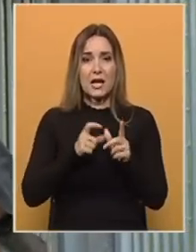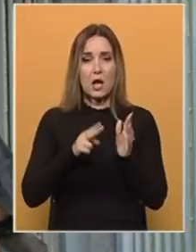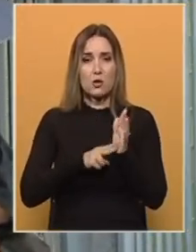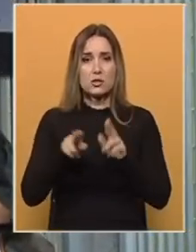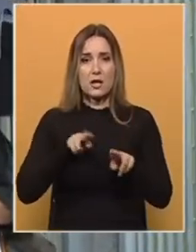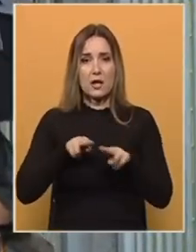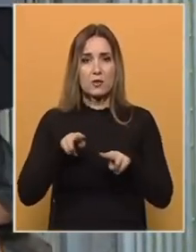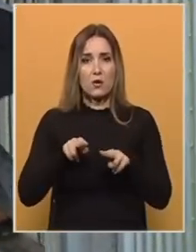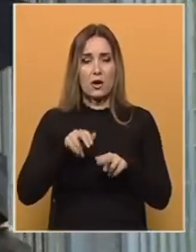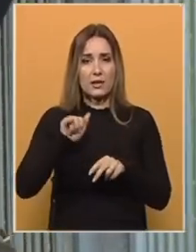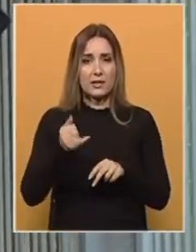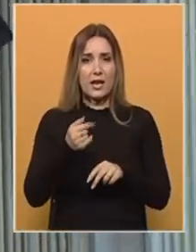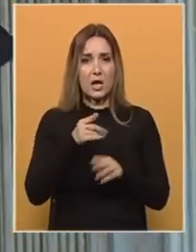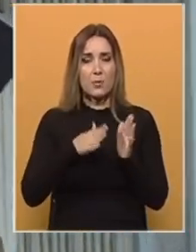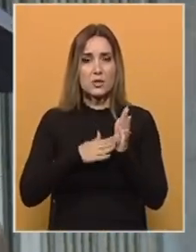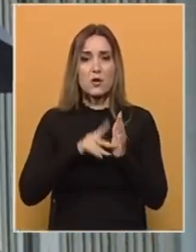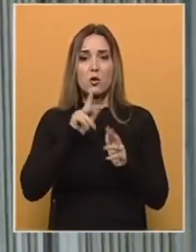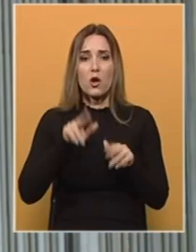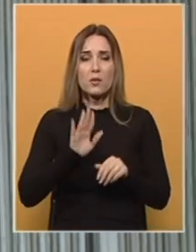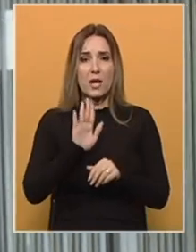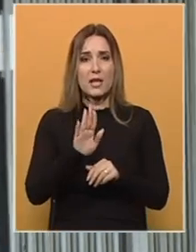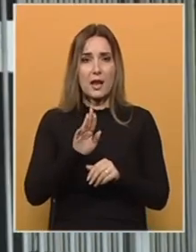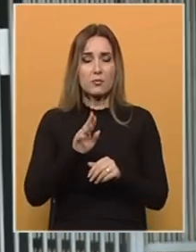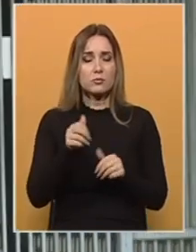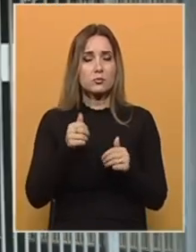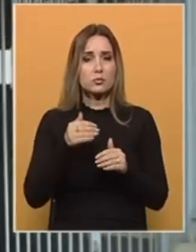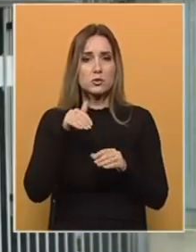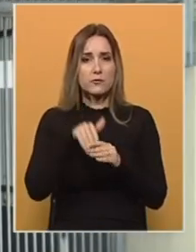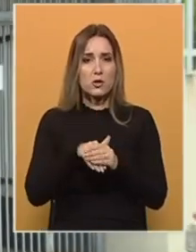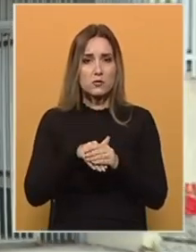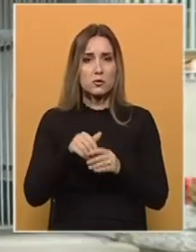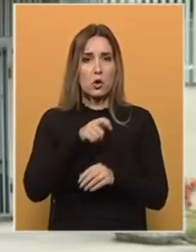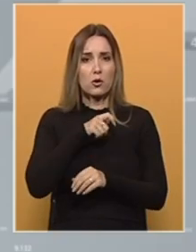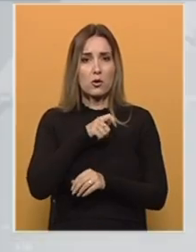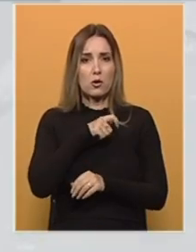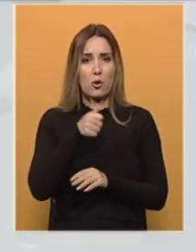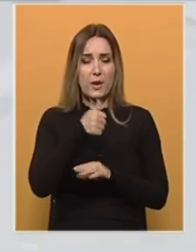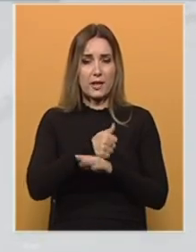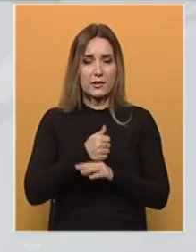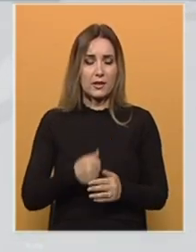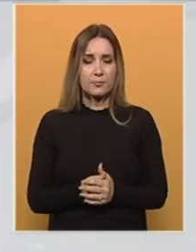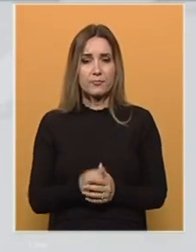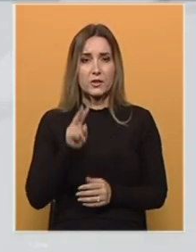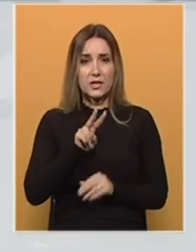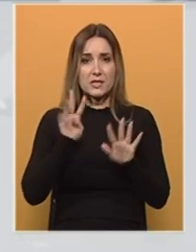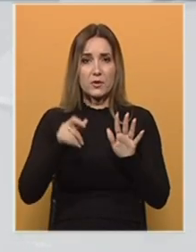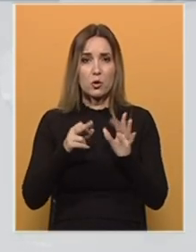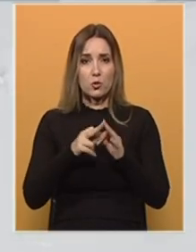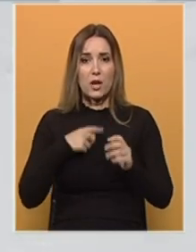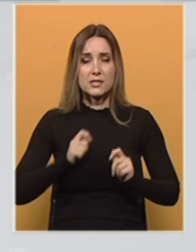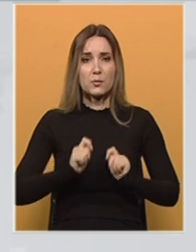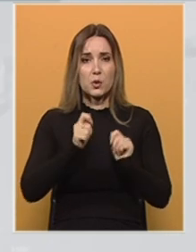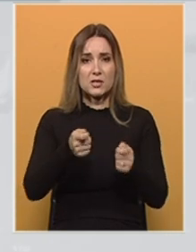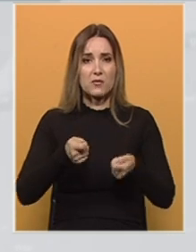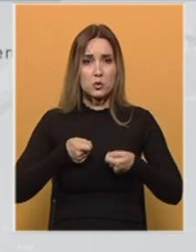advokat Jelke Miličević, za verziju koju ima njena klijentica u svojstvu komandanta kriznog štaba. 29. jula sam dostavio